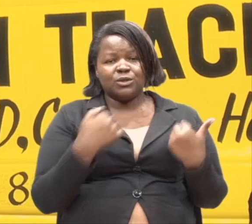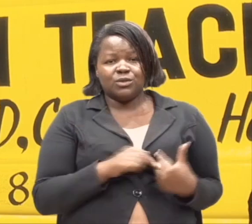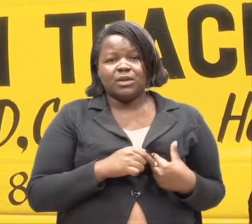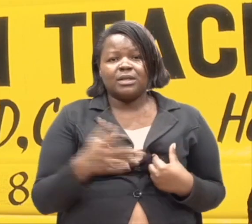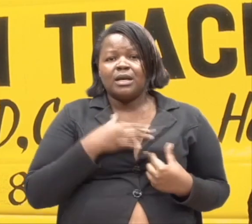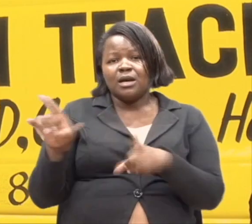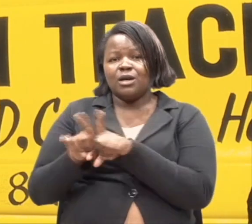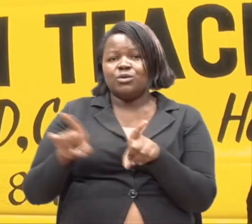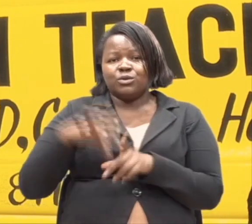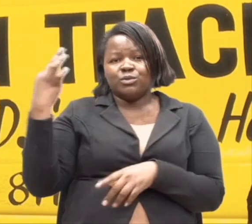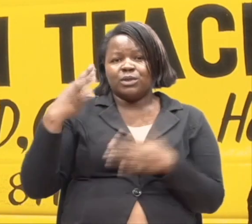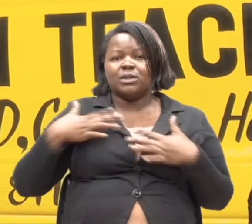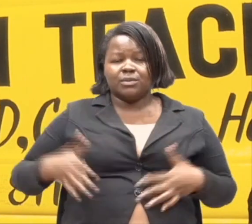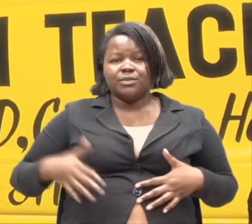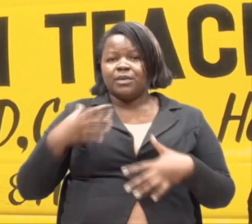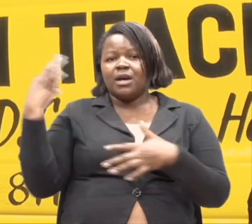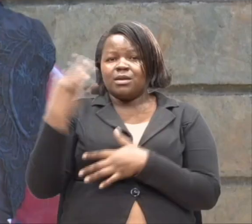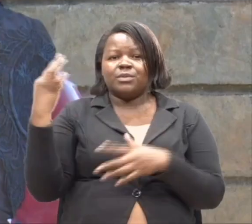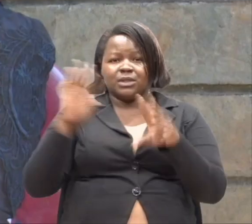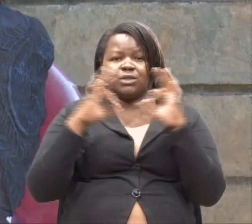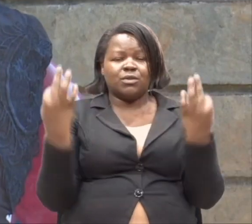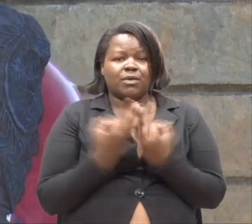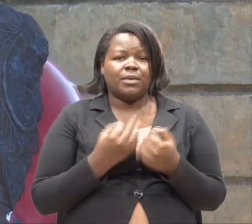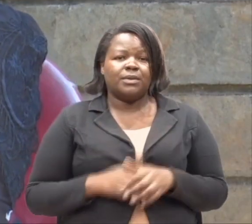Pia tuwa hubiria kimwiri. Tuubiria familia zao.